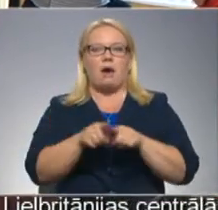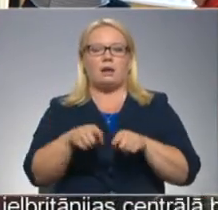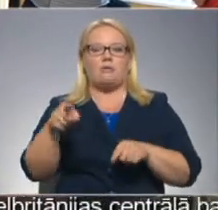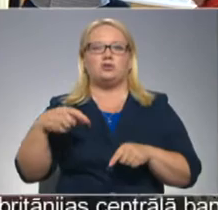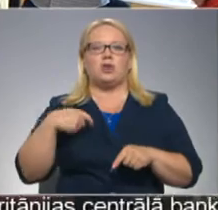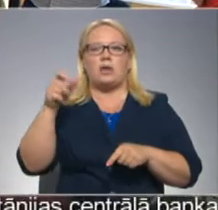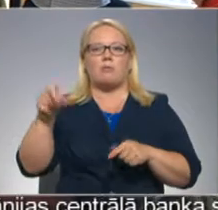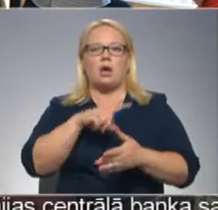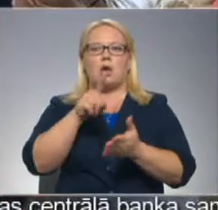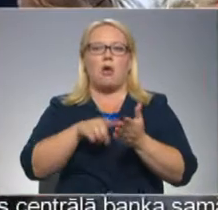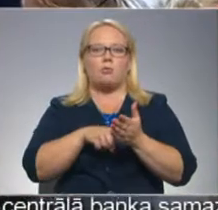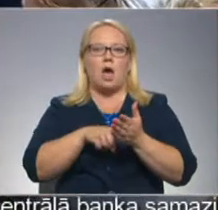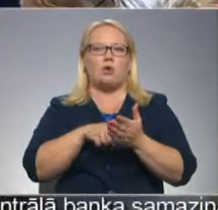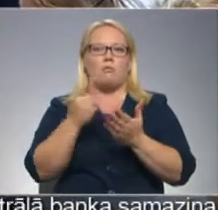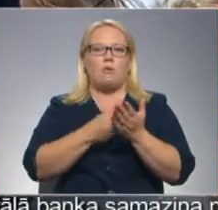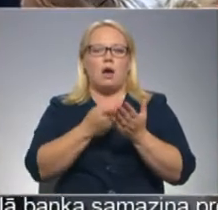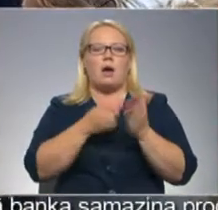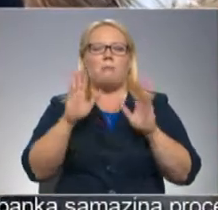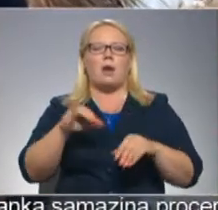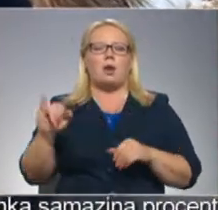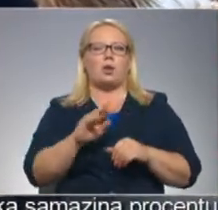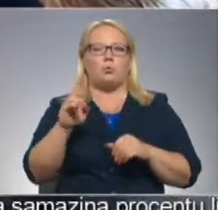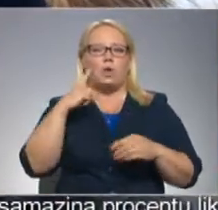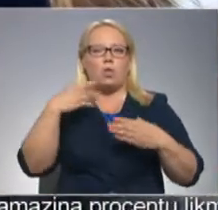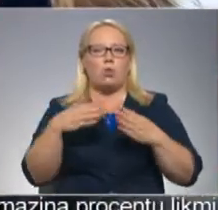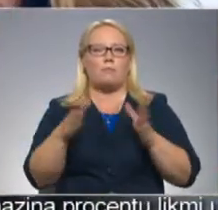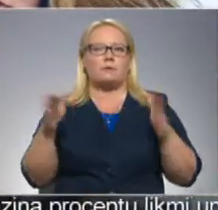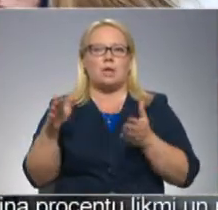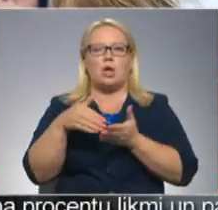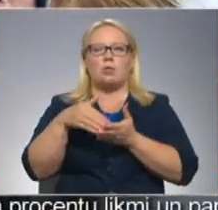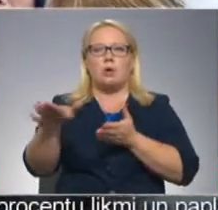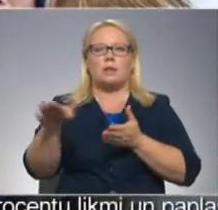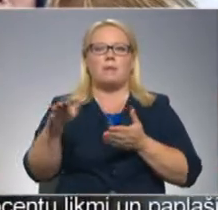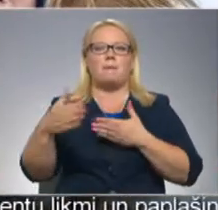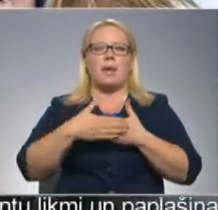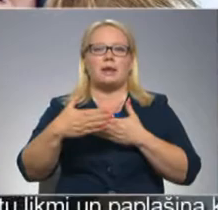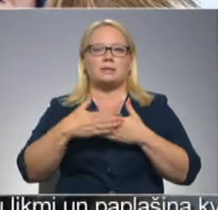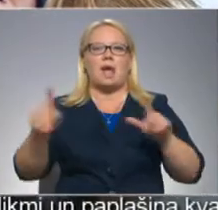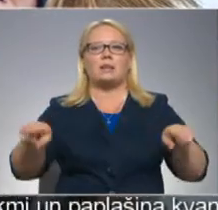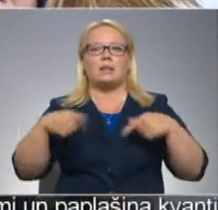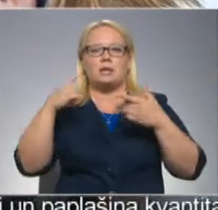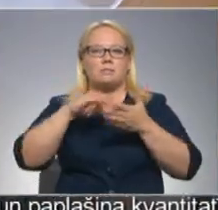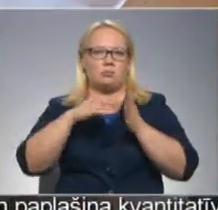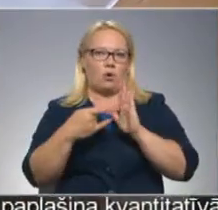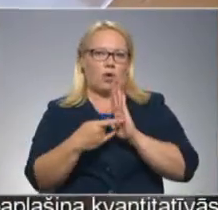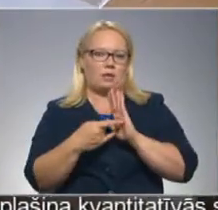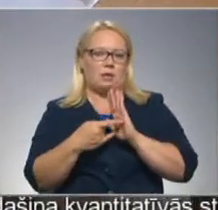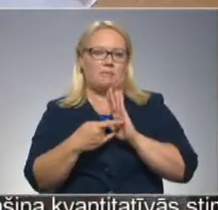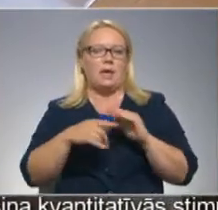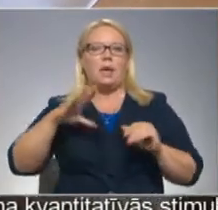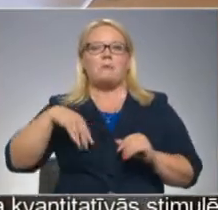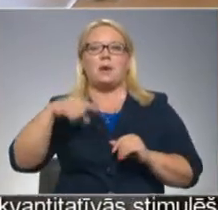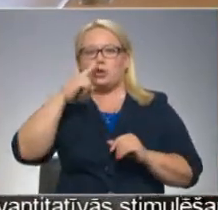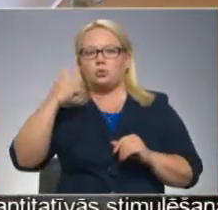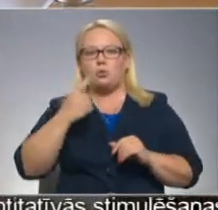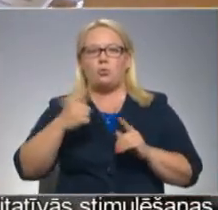deputātu jautājumu Krustugunijas īpaši par jūnie domas sēdē noraidītājiem piekrastes attīstības projektiem. Pēc